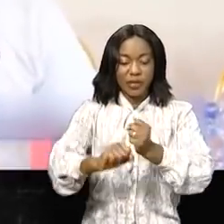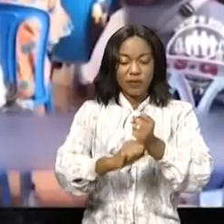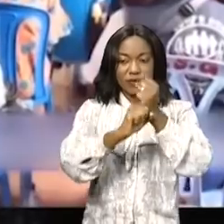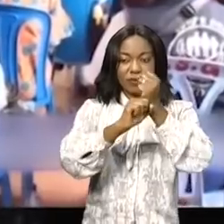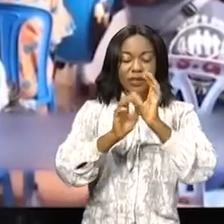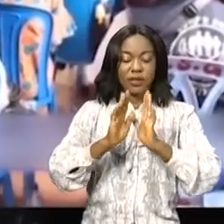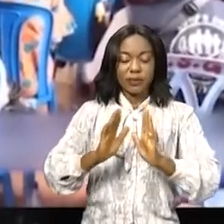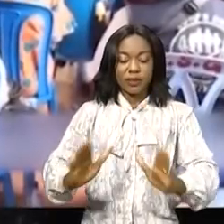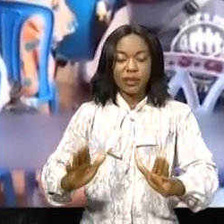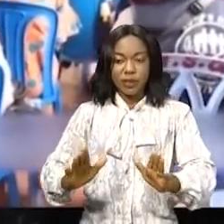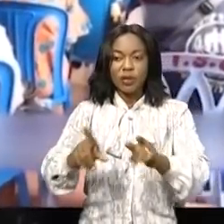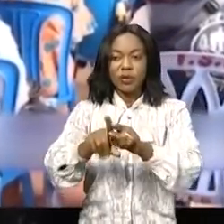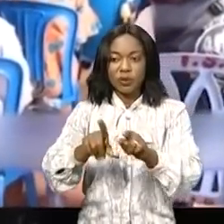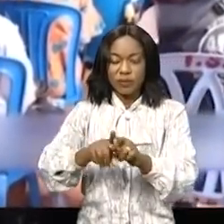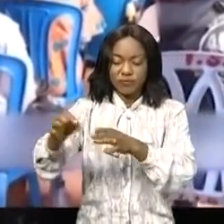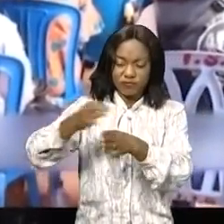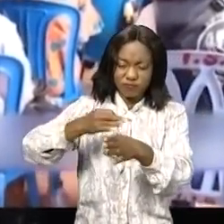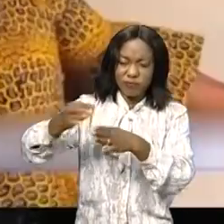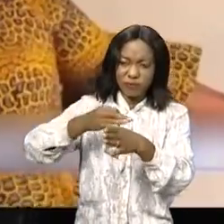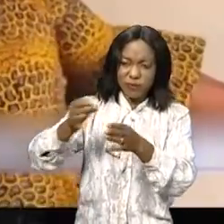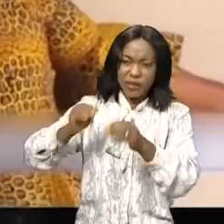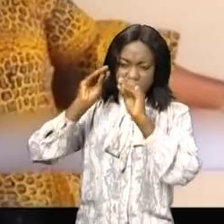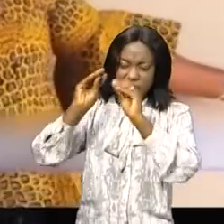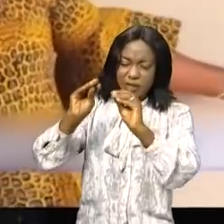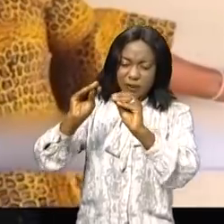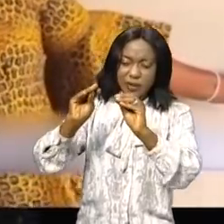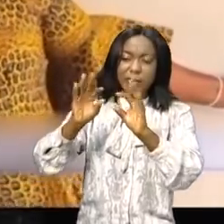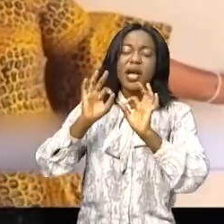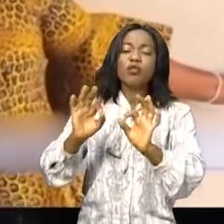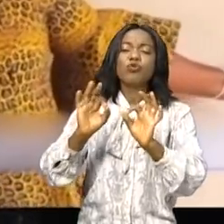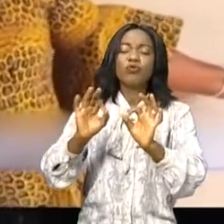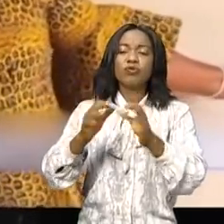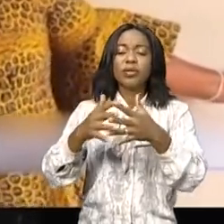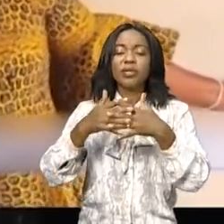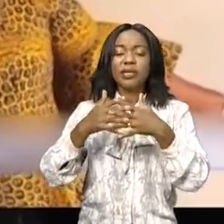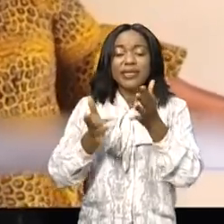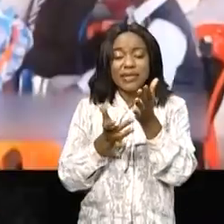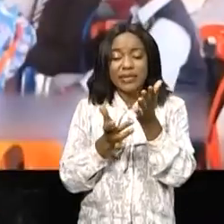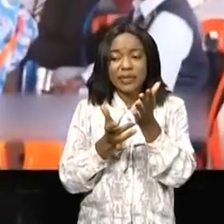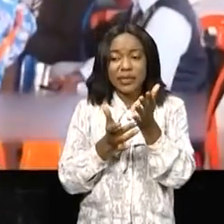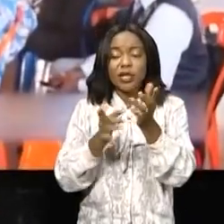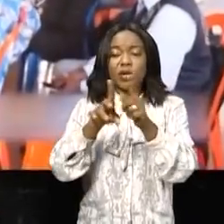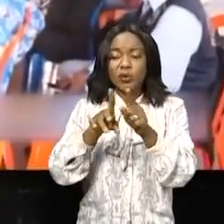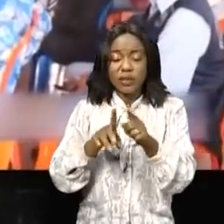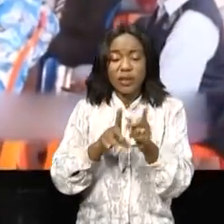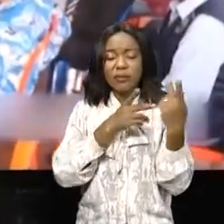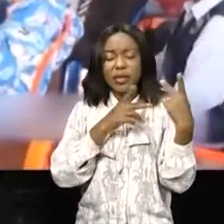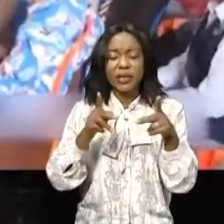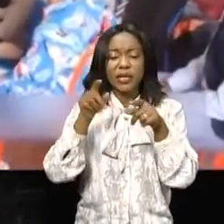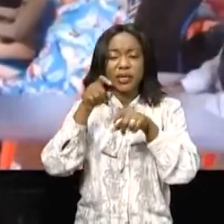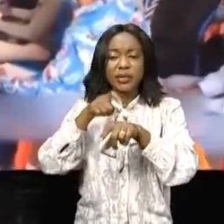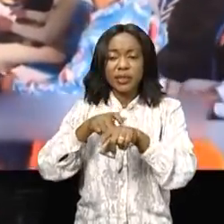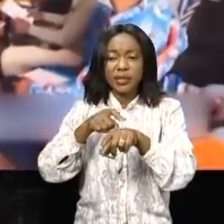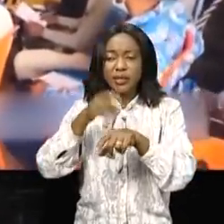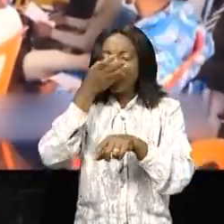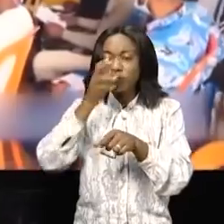capacité. Ils se sont appropriés les nouvelles techniques et procédures de prise en charge des malades en cette période de la pandémie de la COVID